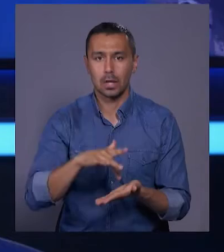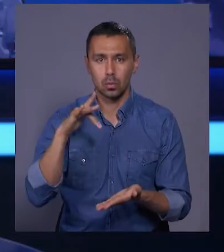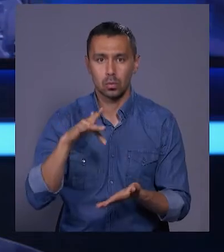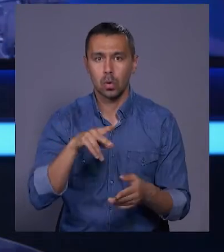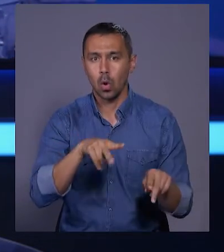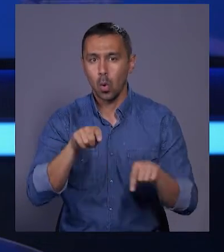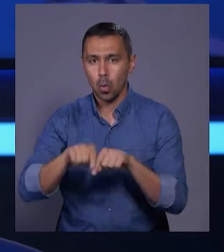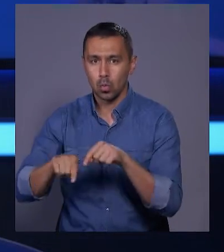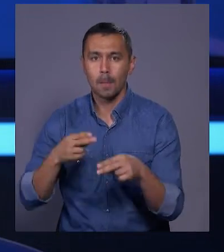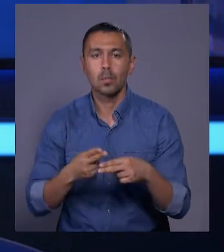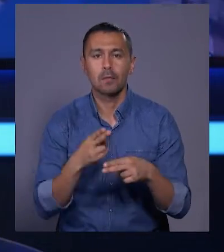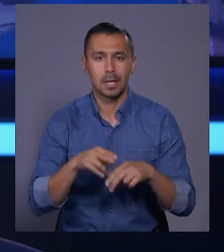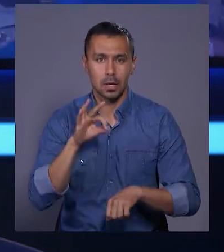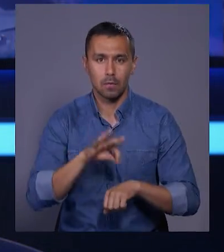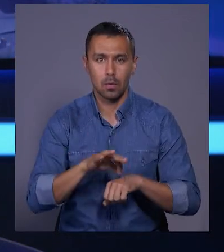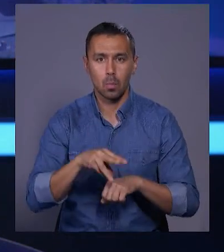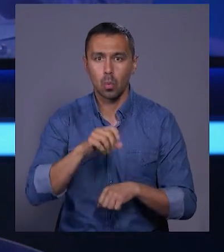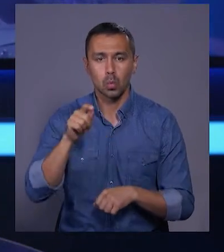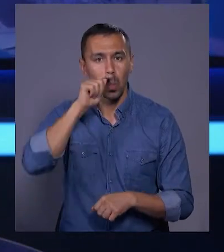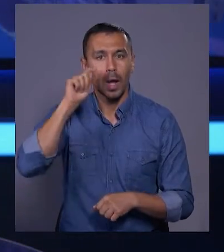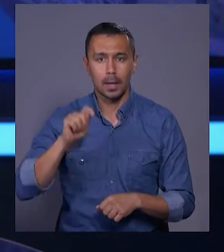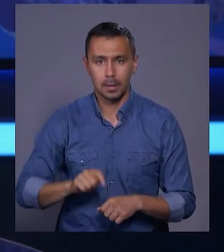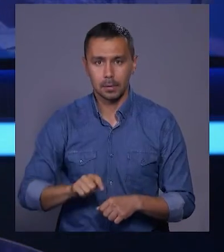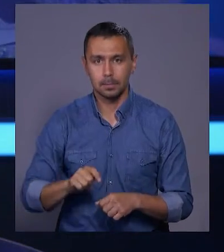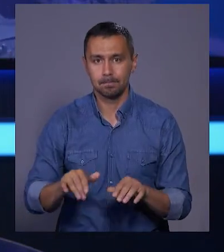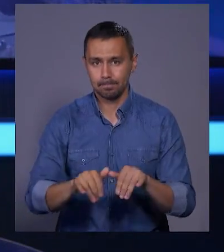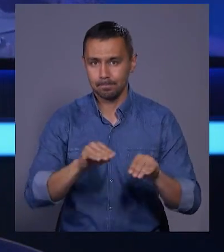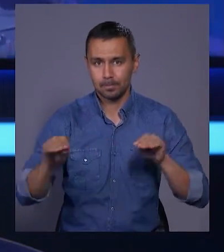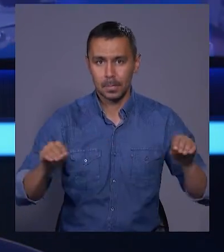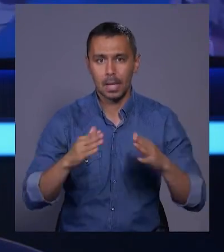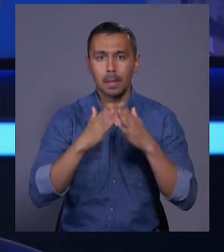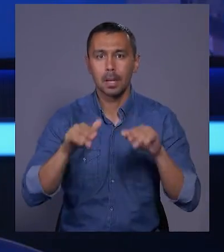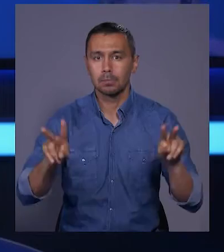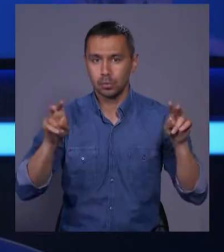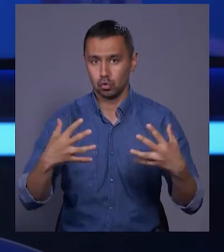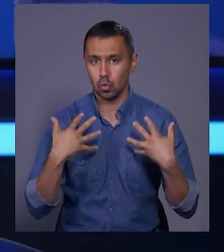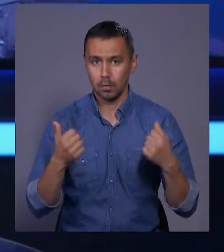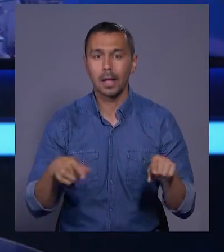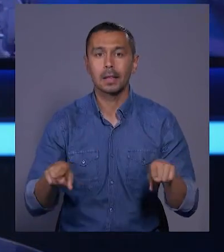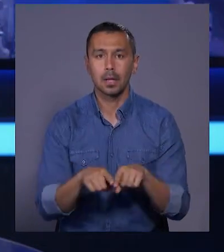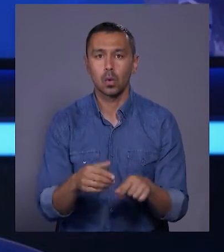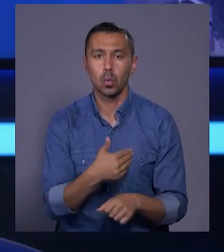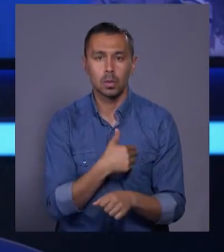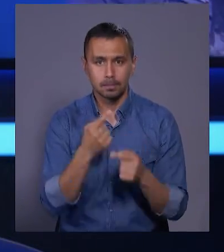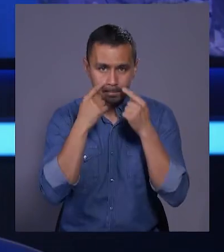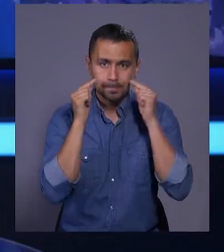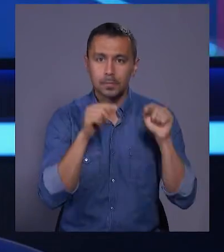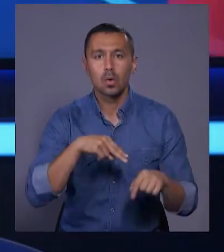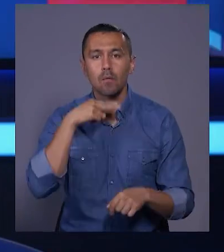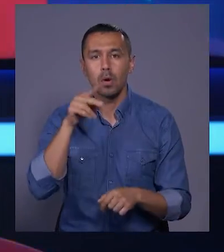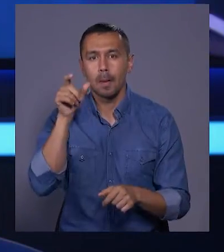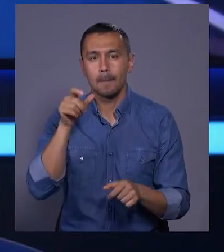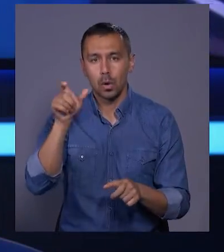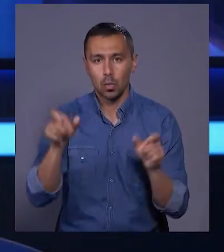контролю та профілактики хвороб МОЗ України розгорнули намет здоров'я. Таким чином хотіли привернути увагу